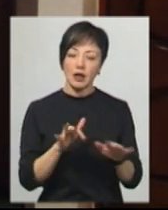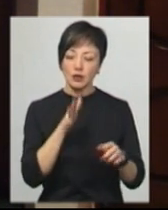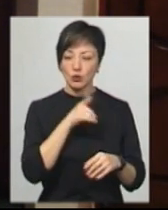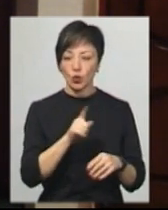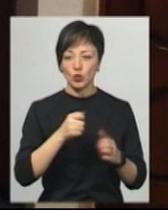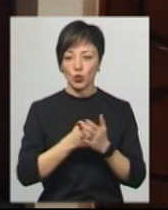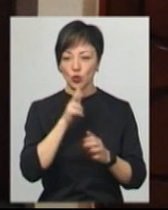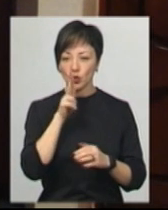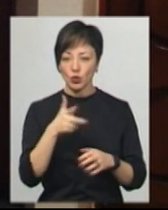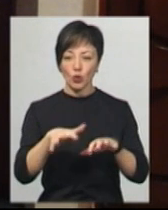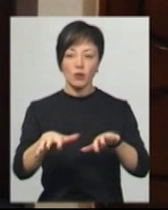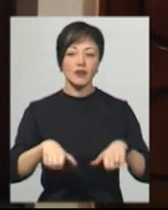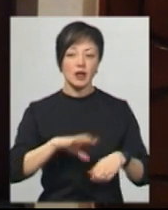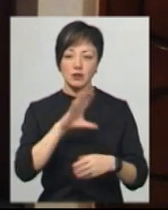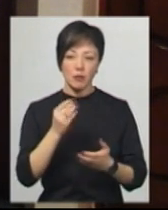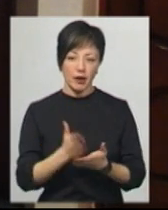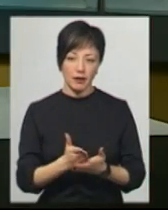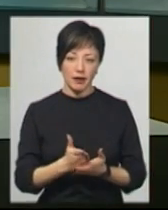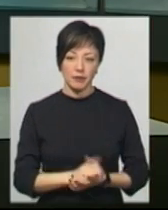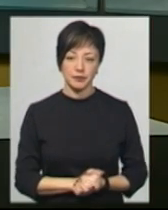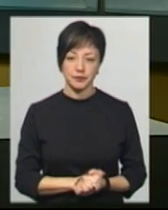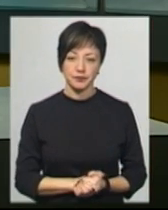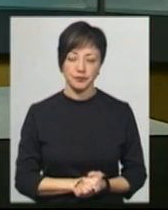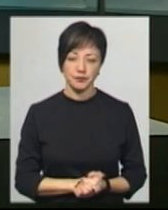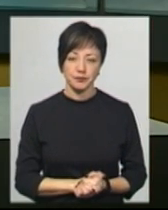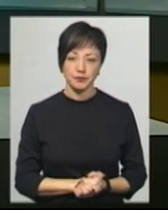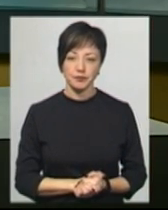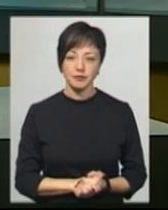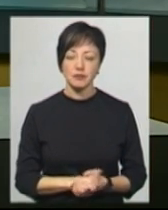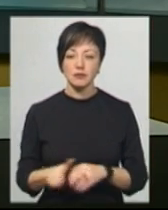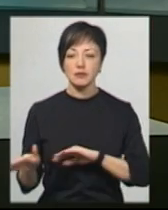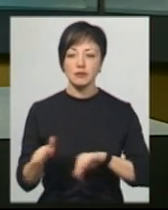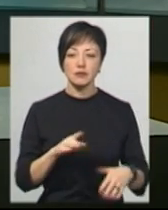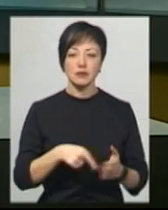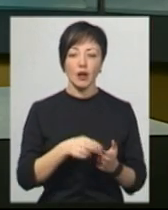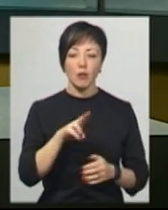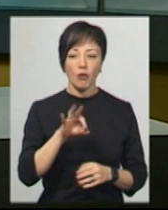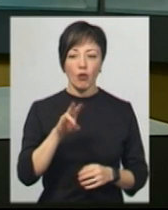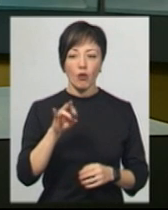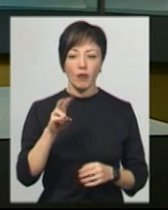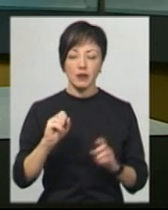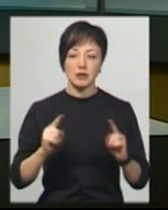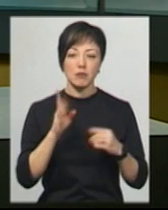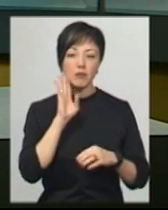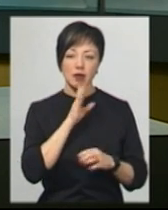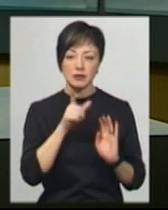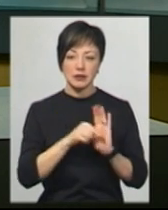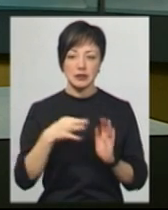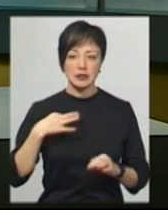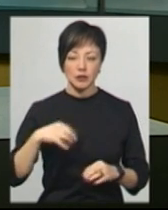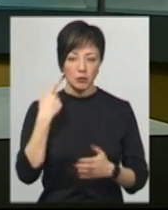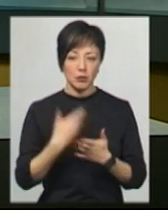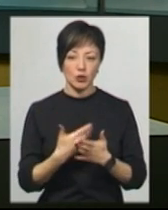строк до 3 років з конфіскацією майна. У полонному правоохоронці затримали матір та сина, яких